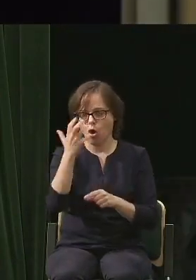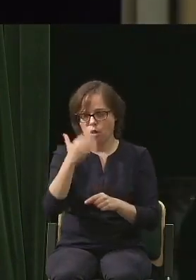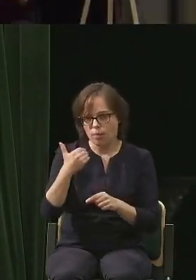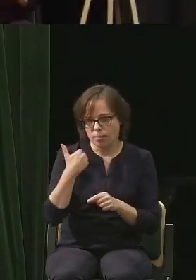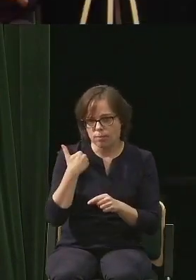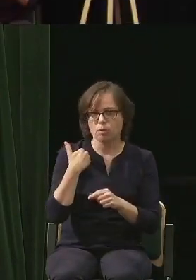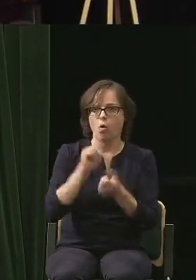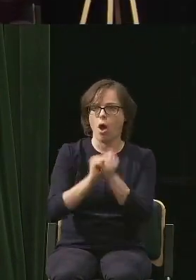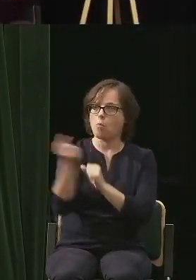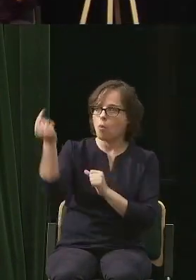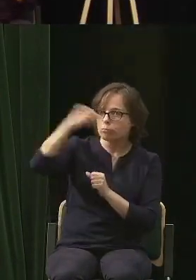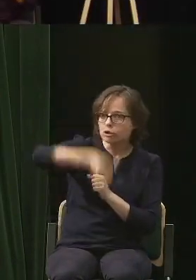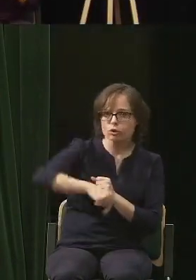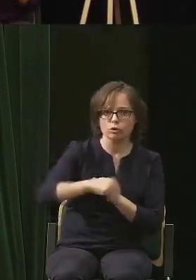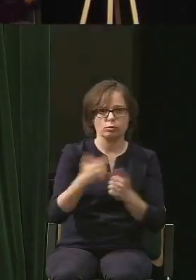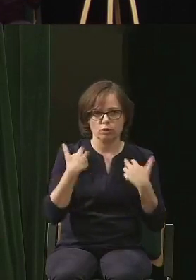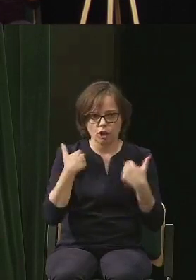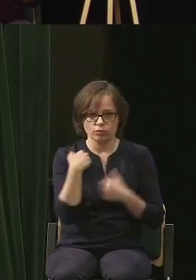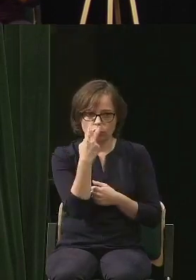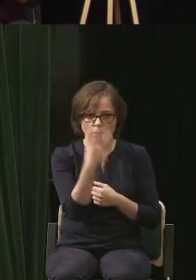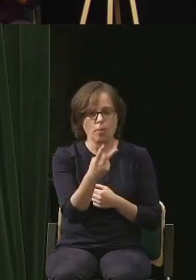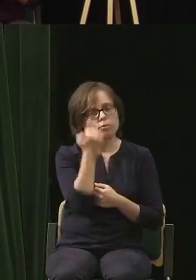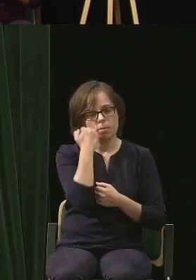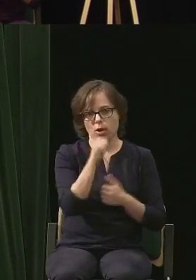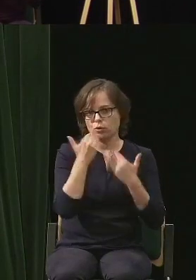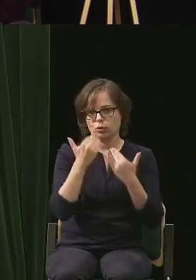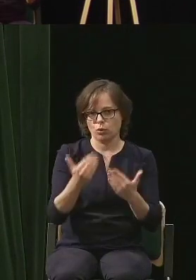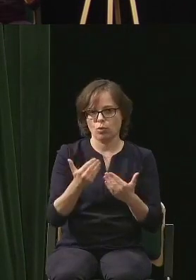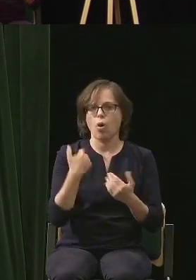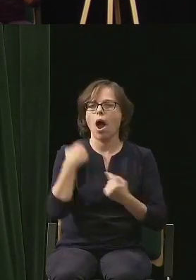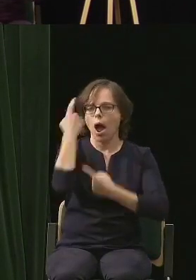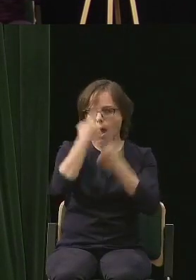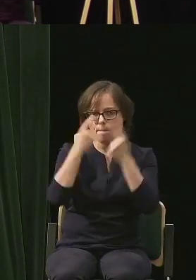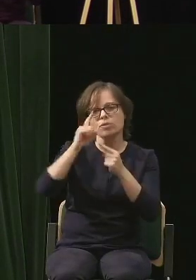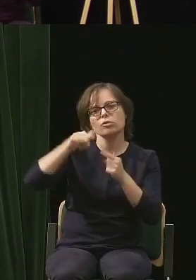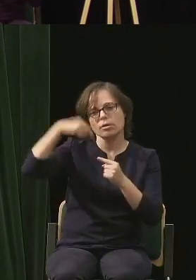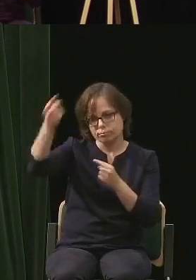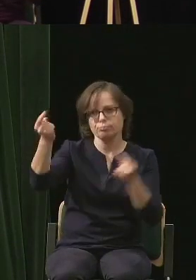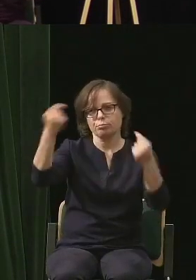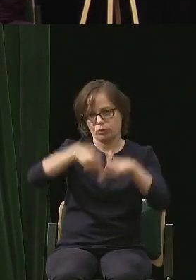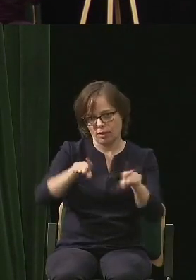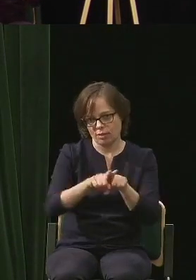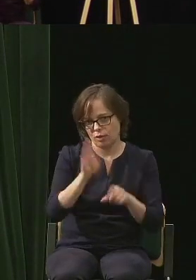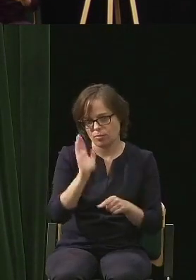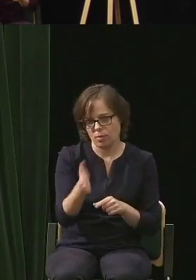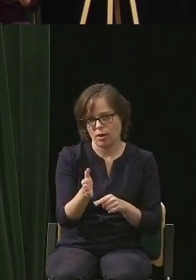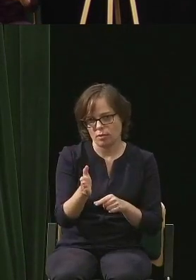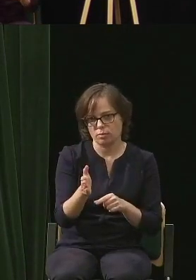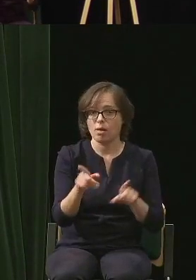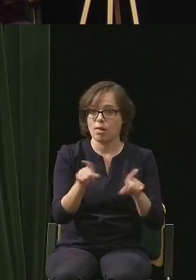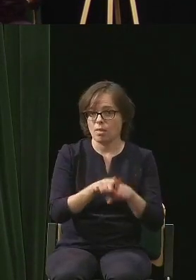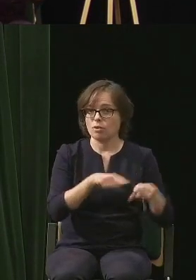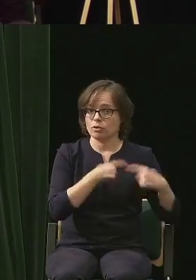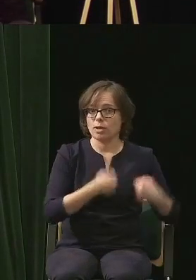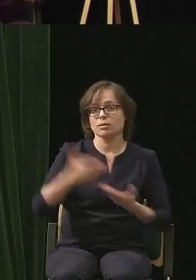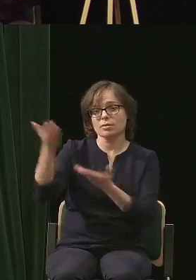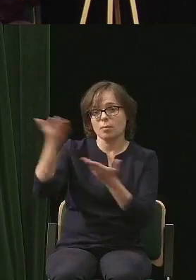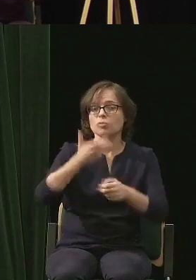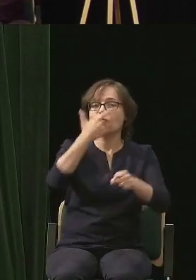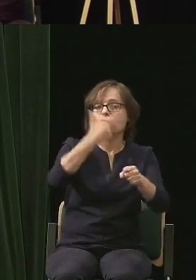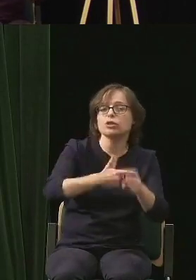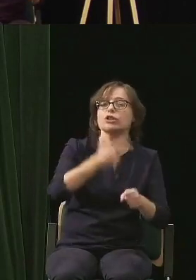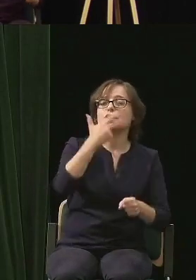nas, zobaczyli. Bardzo Wam dziękuję. Myślę, że przyjdziecie na drugi raz i zapraszam na 23.